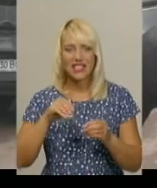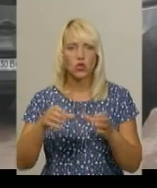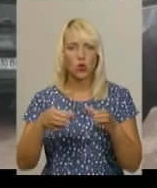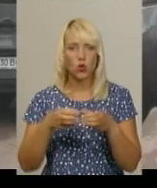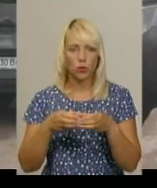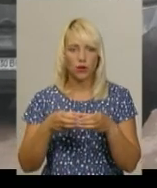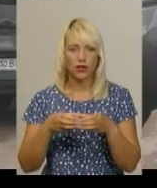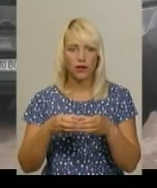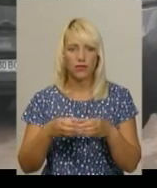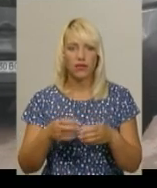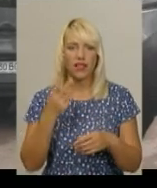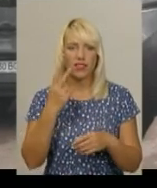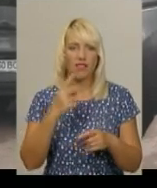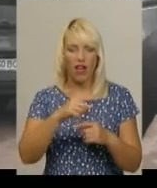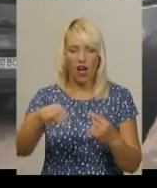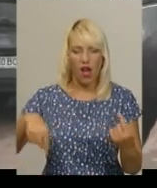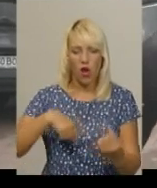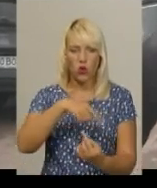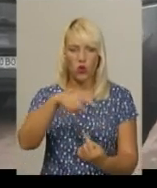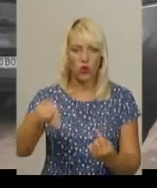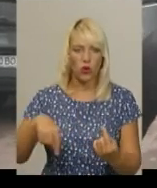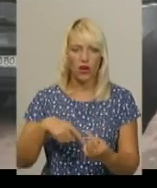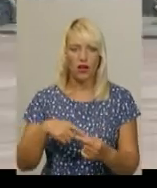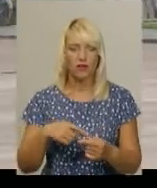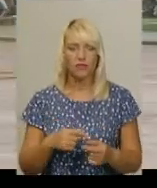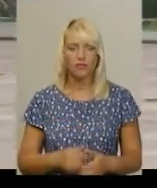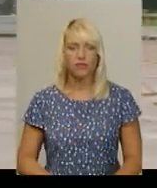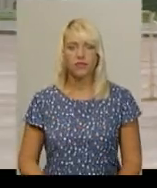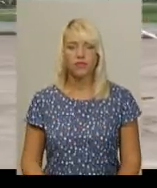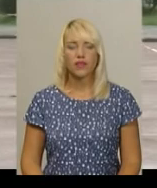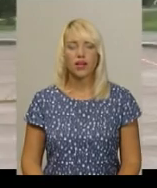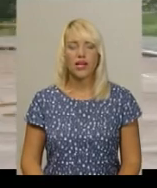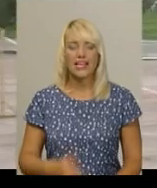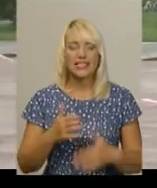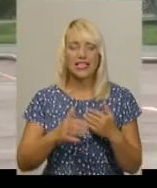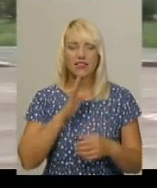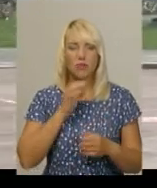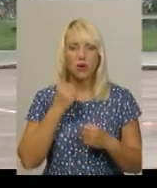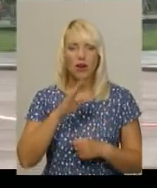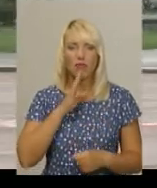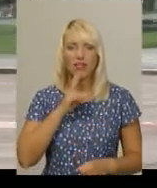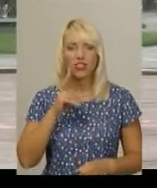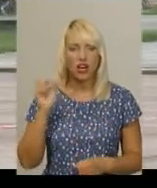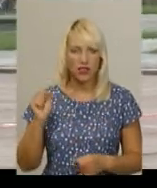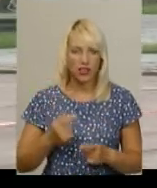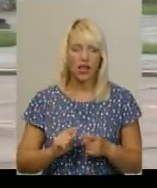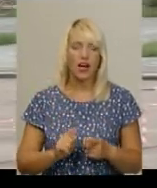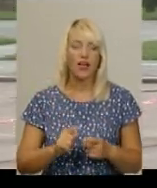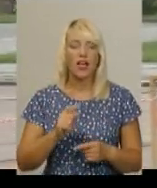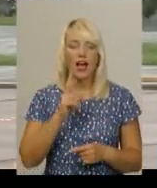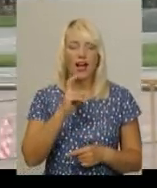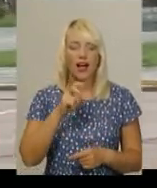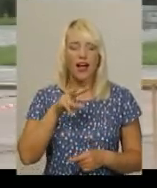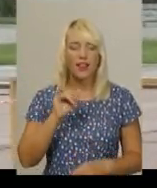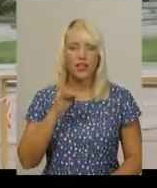два круги преимущества. Серед дівчат перемогла хмельничанка Юлія Калинюк. Цього літа вона вже